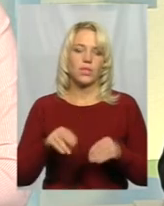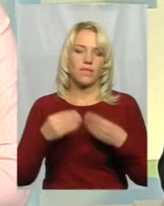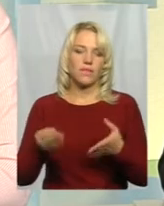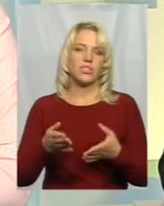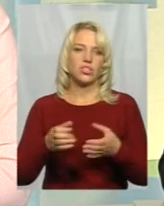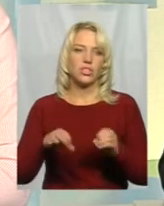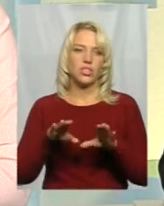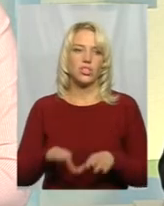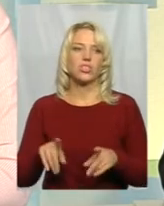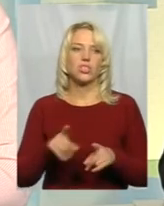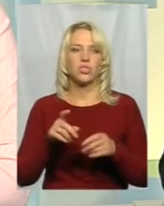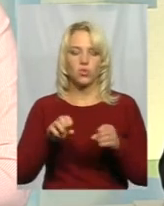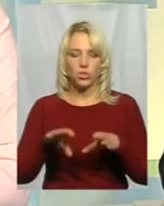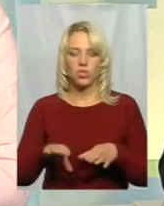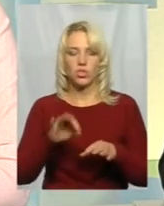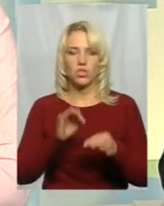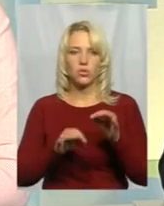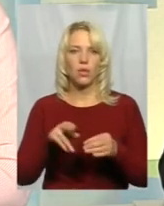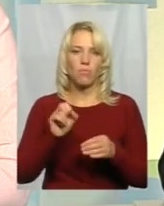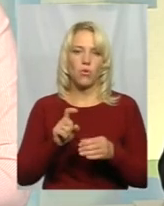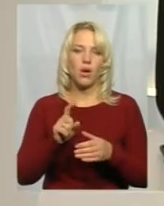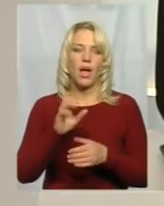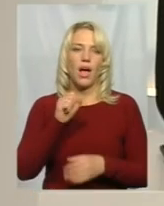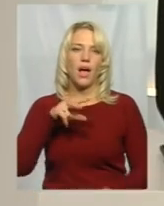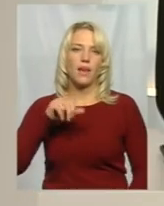суду про стягнення аліментів.